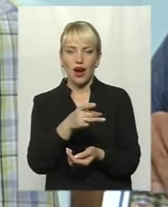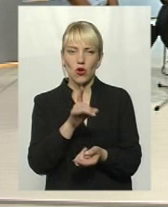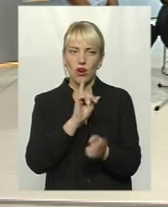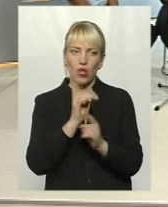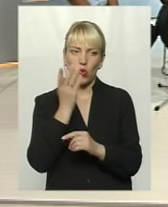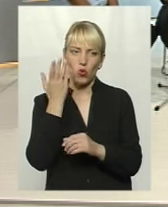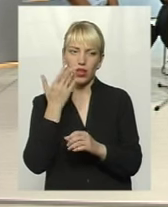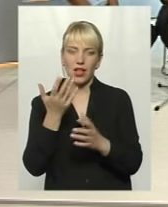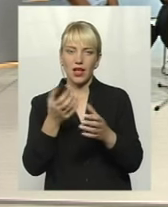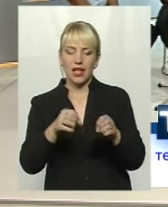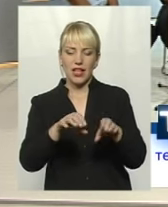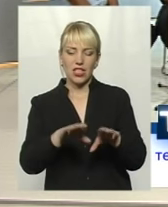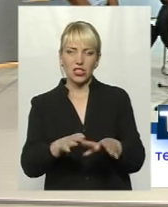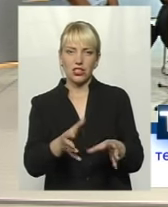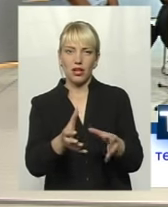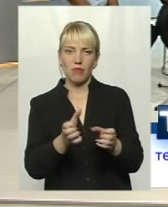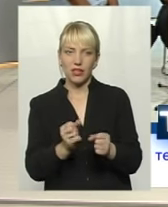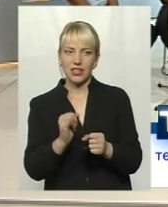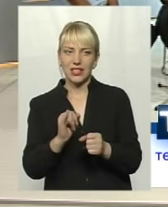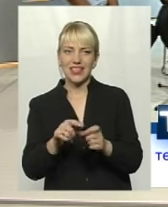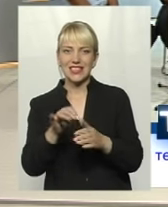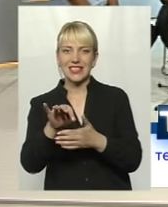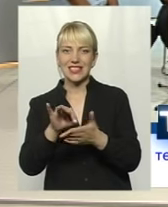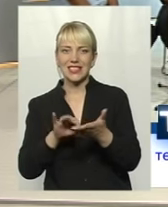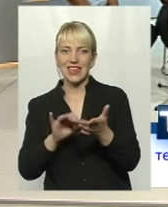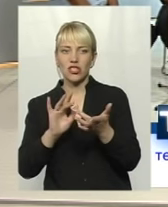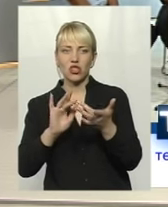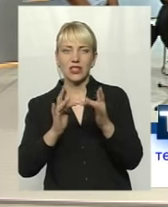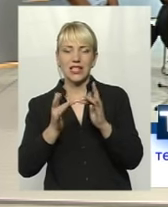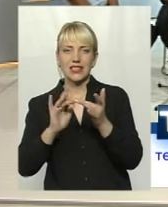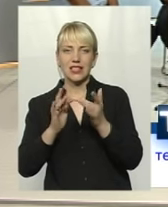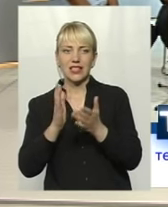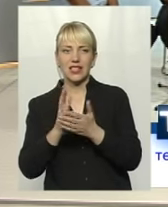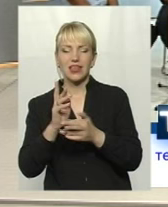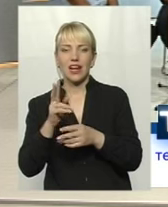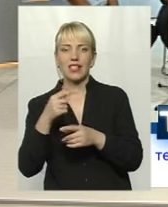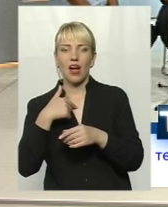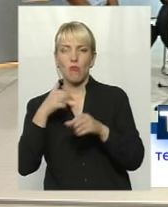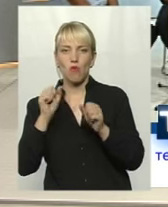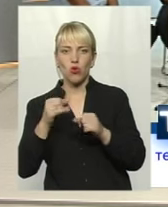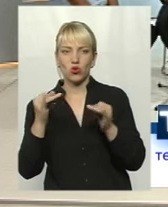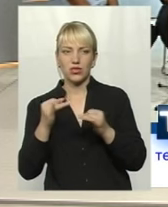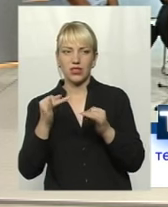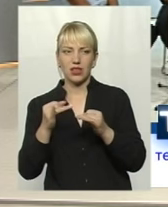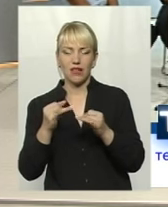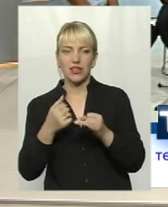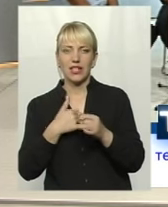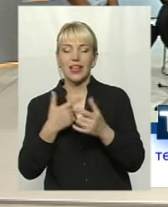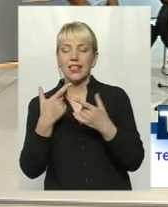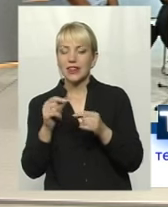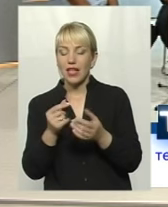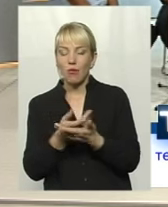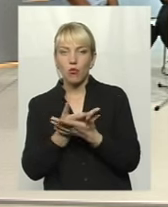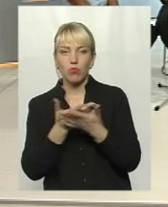прийнято і зразу ж на сайті є. Як я можу цікавитись, де згласність, де